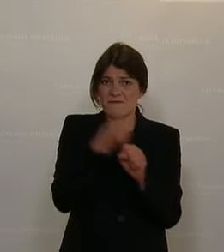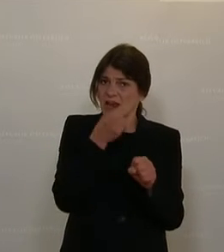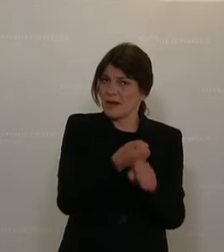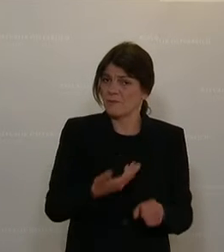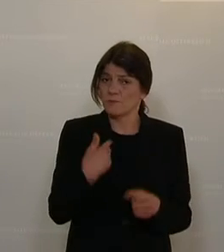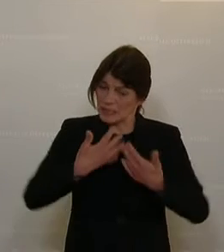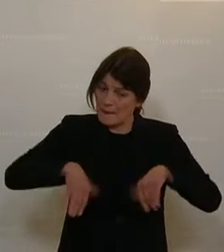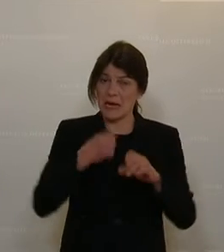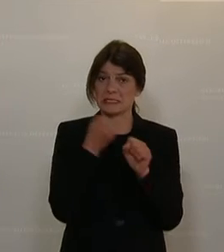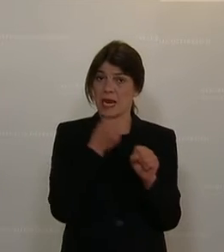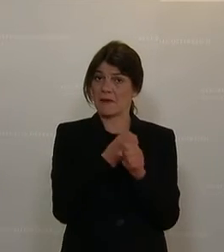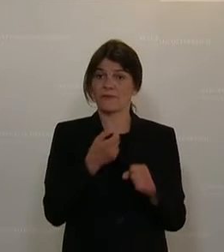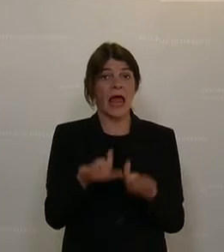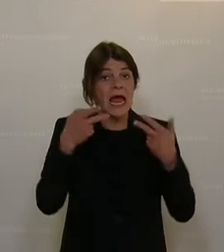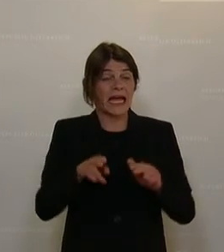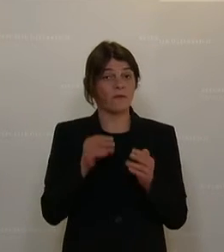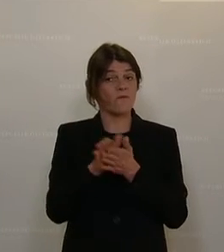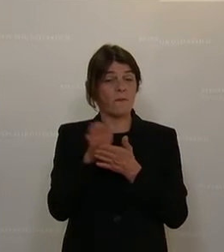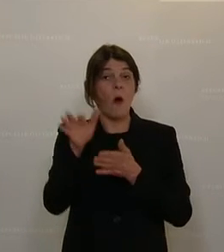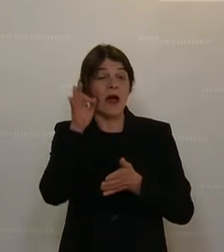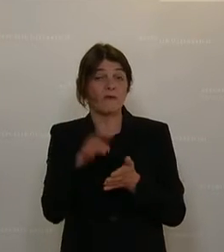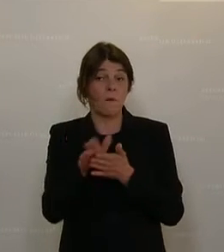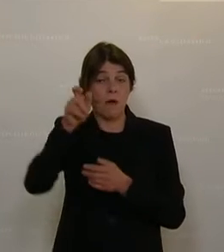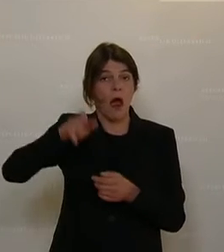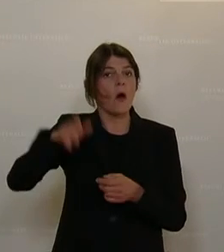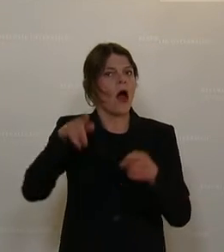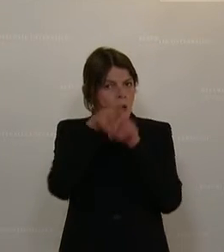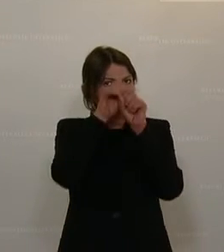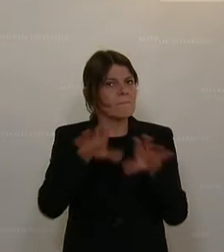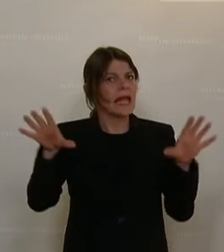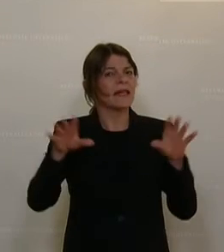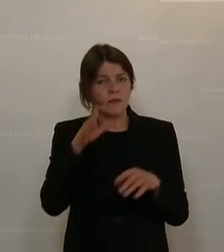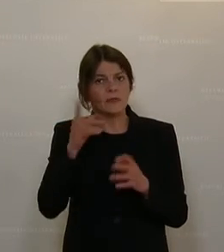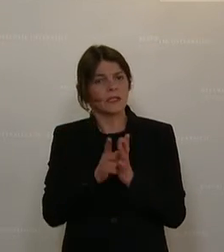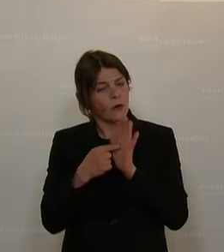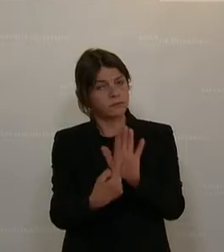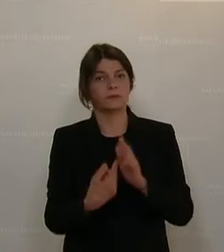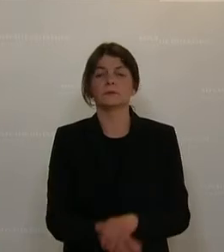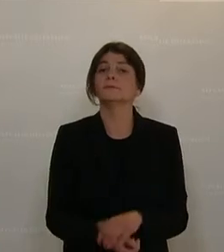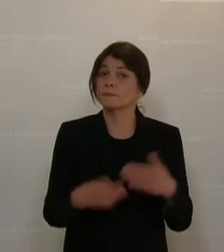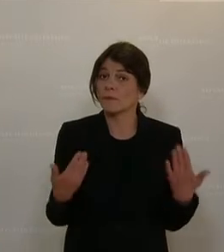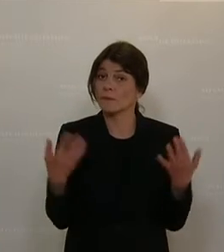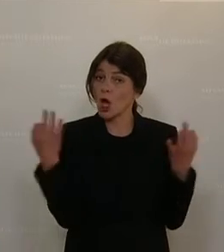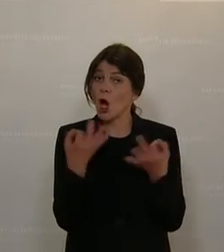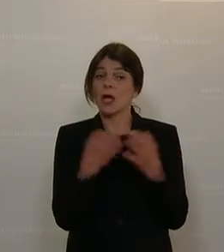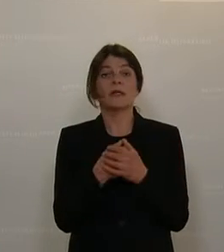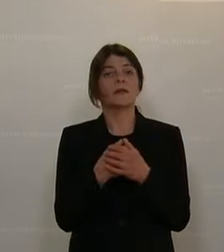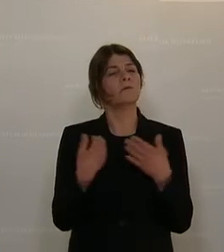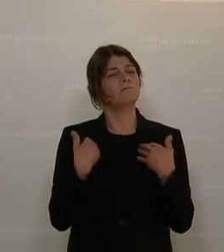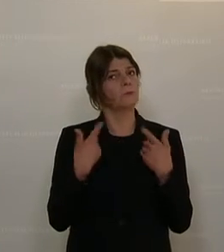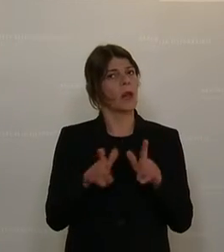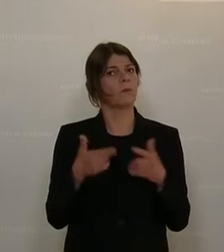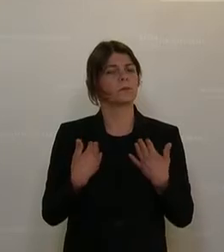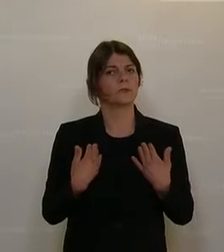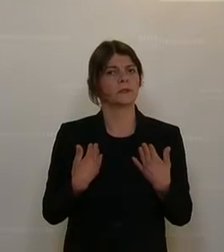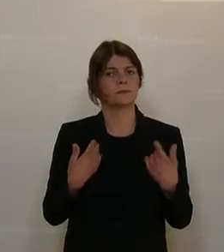dafür gemeinsam kämpfen, dass die Rechte der Verbraucherinnen und Verbraucher auch medial aufgenommen werden. Nun, heute habe ich mir erlaubt,